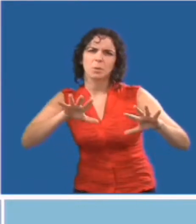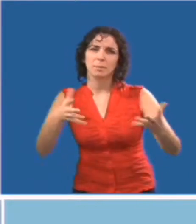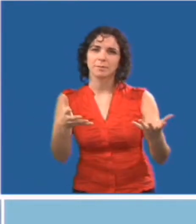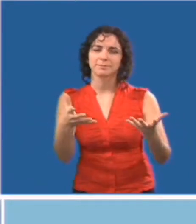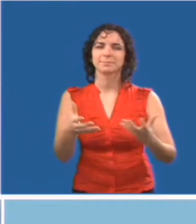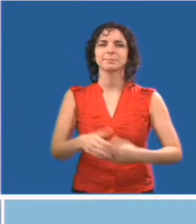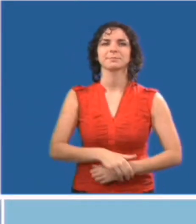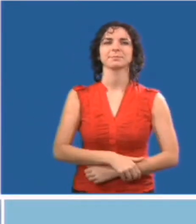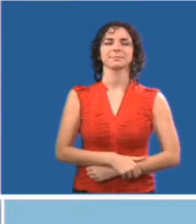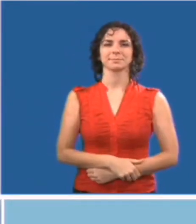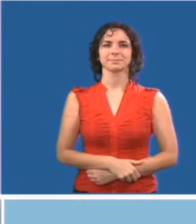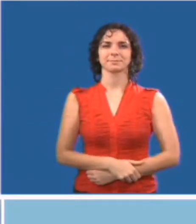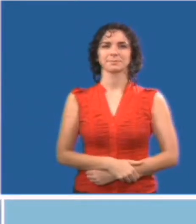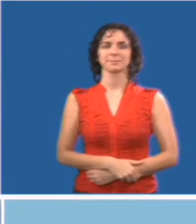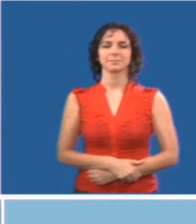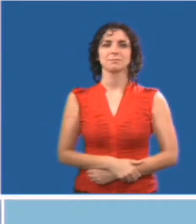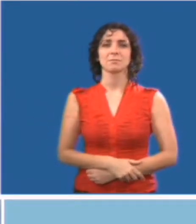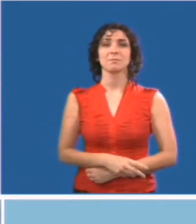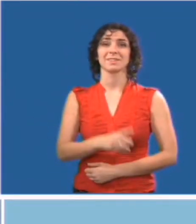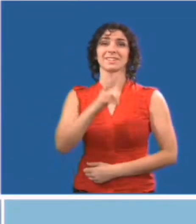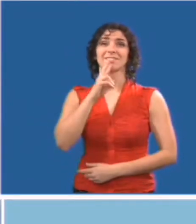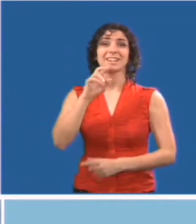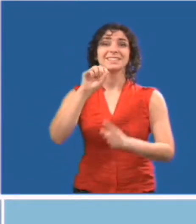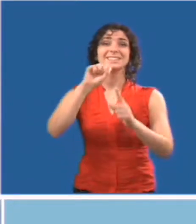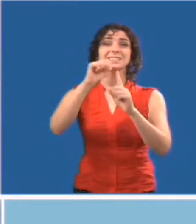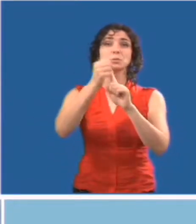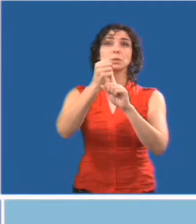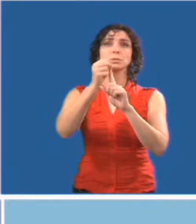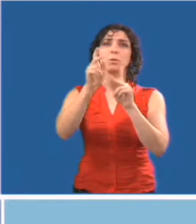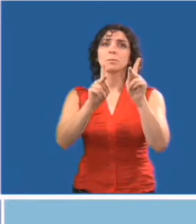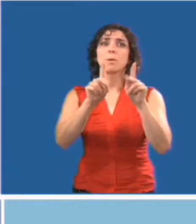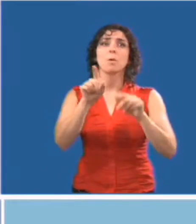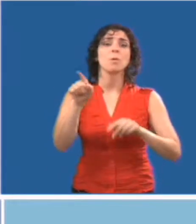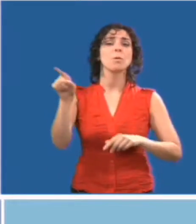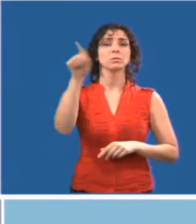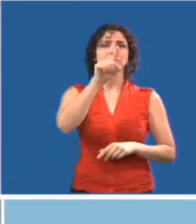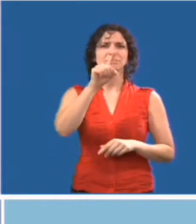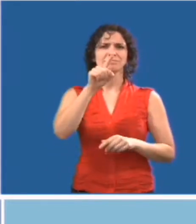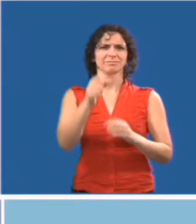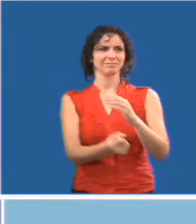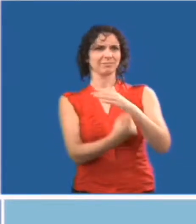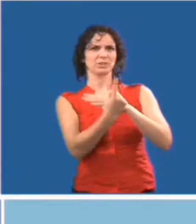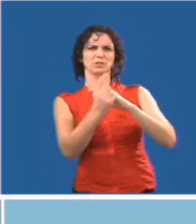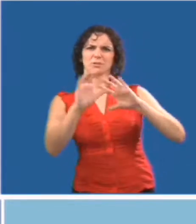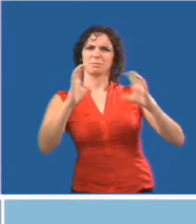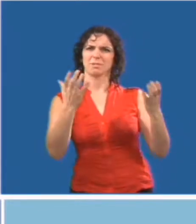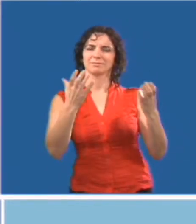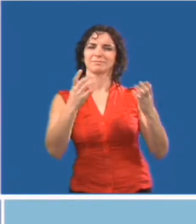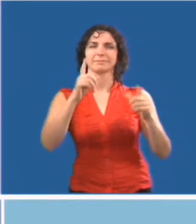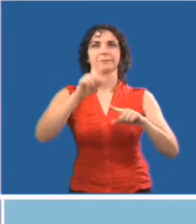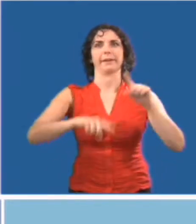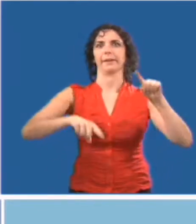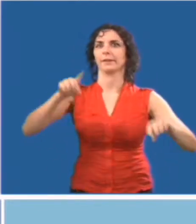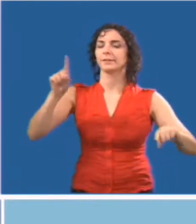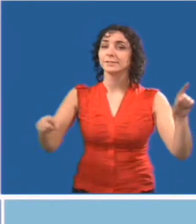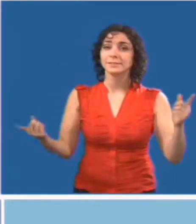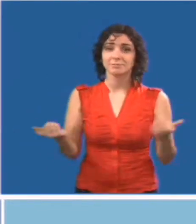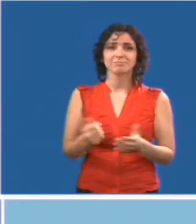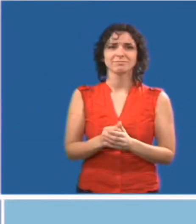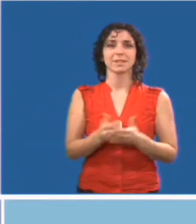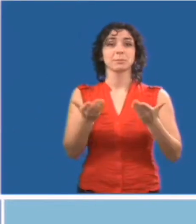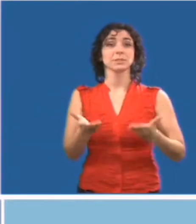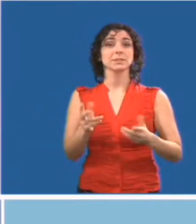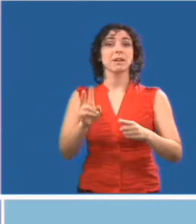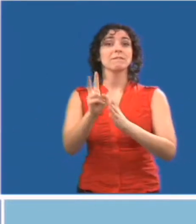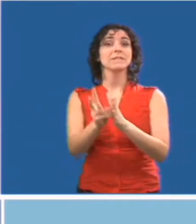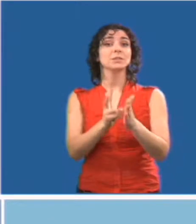Étant donné que les situations, les gens et, bien sûr, les réactions des personnes à leur handicap